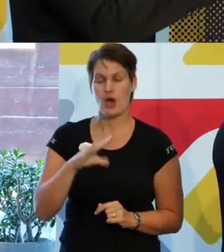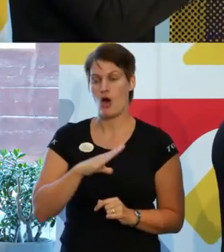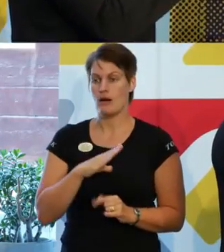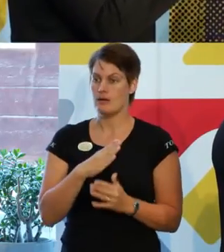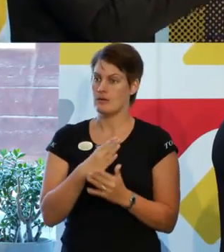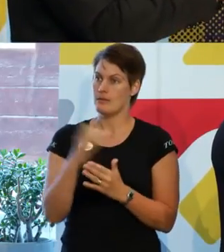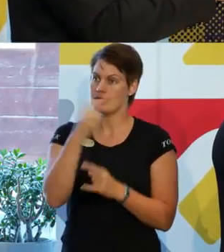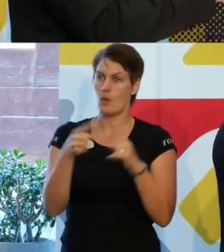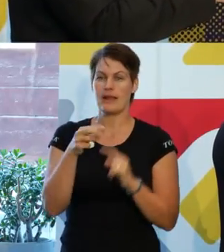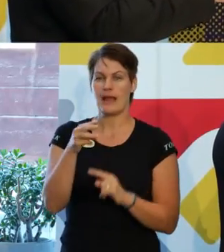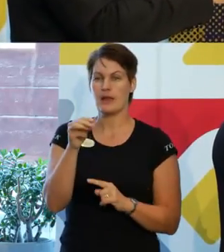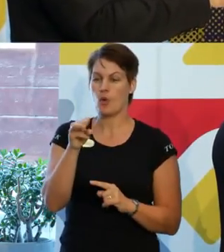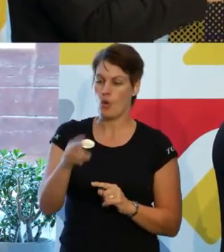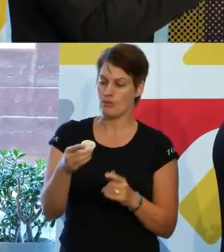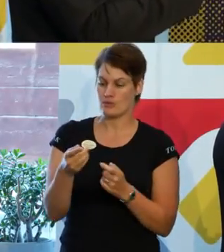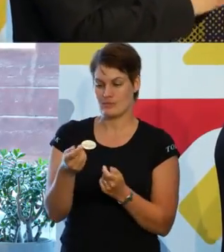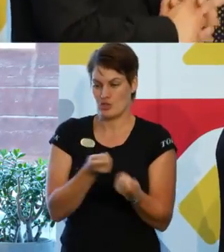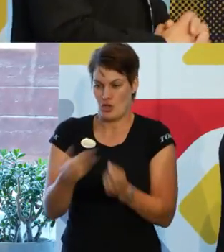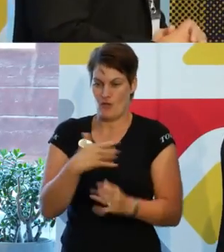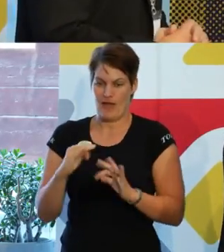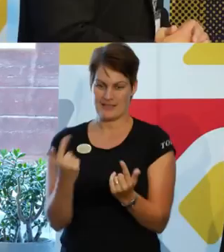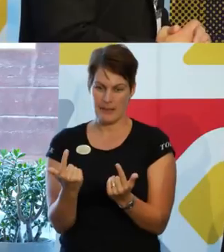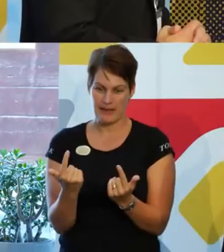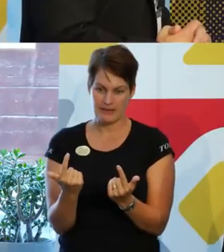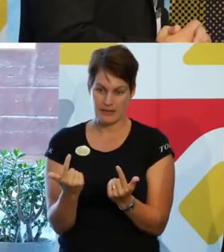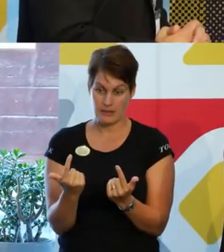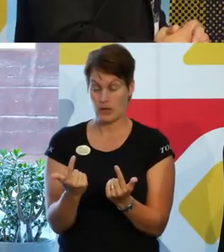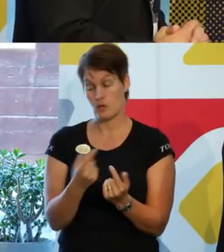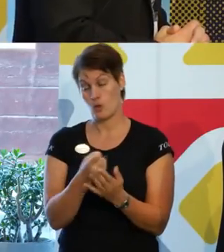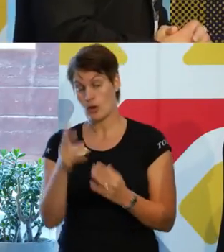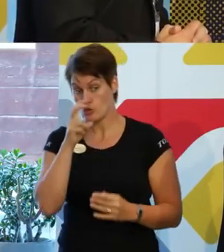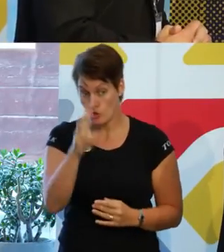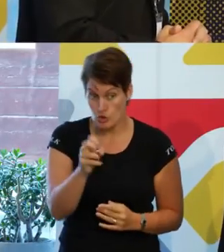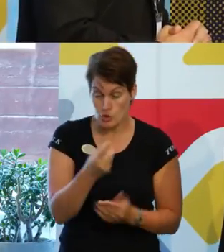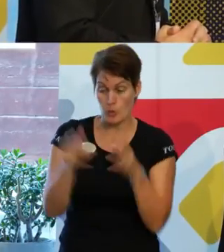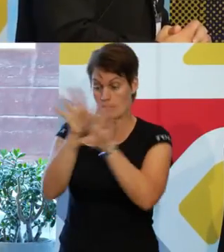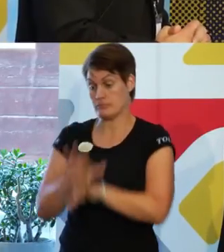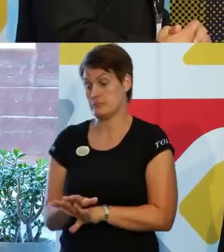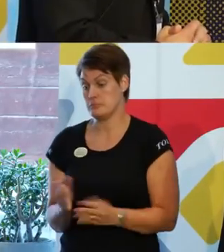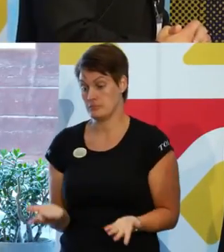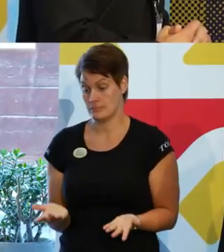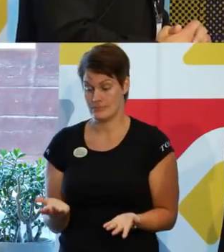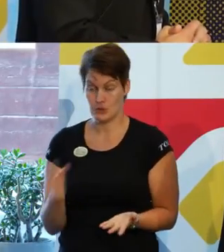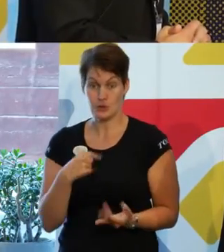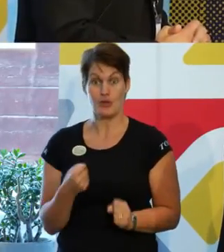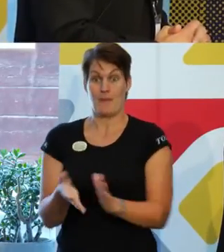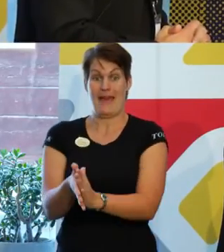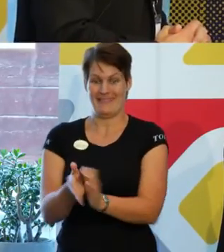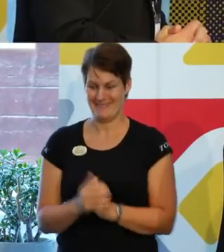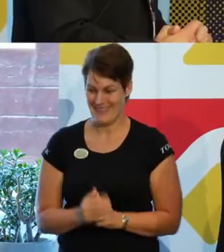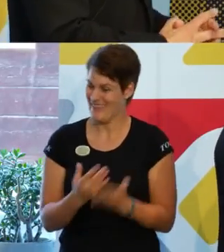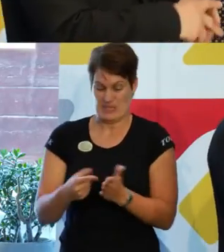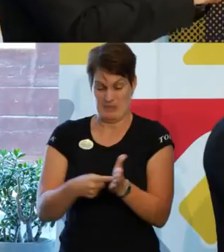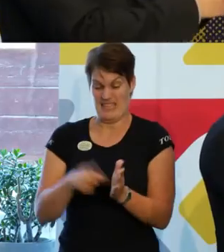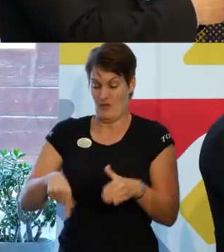normer som styr vår verksamhet synliga och osynliga så. Så det får vi jobba med. då kan man säga att inte är specifikt för